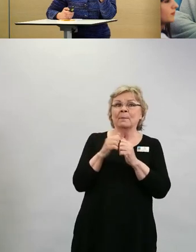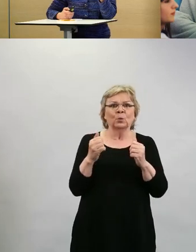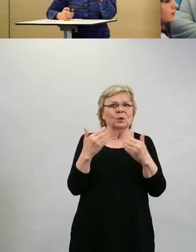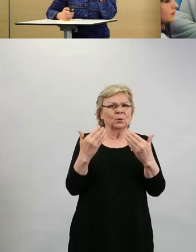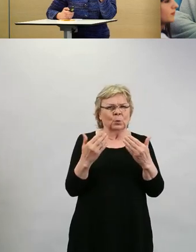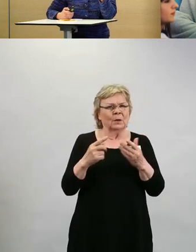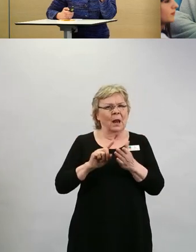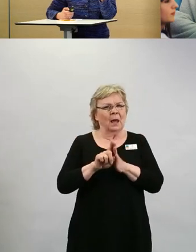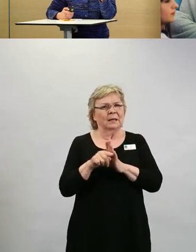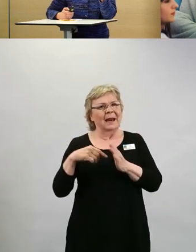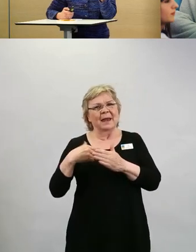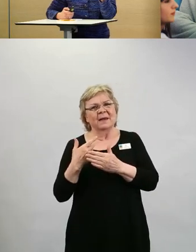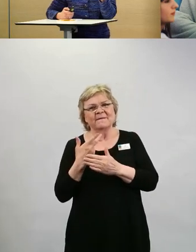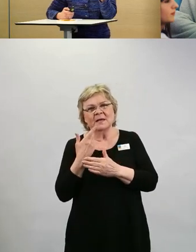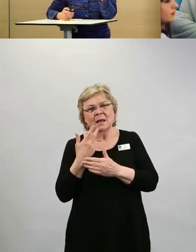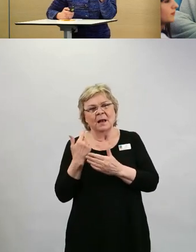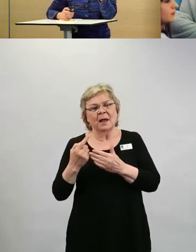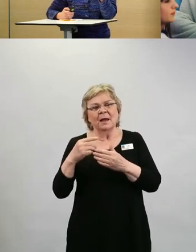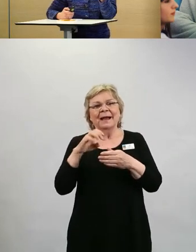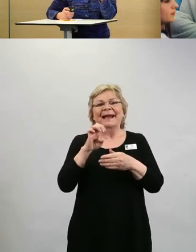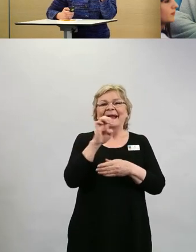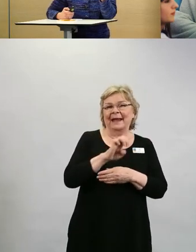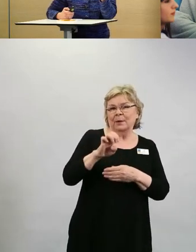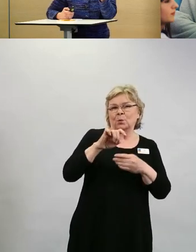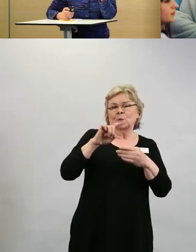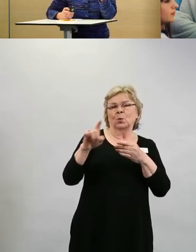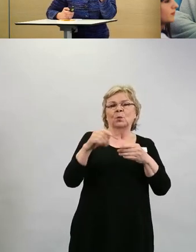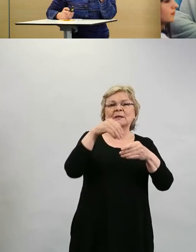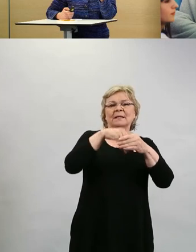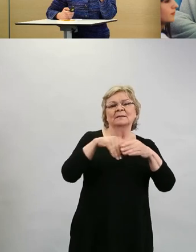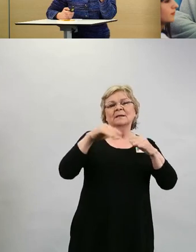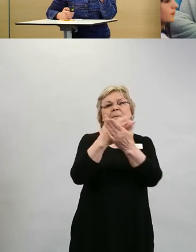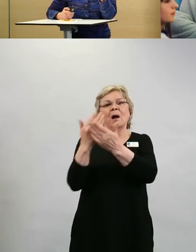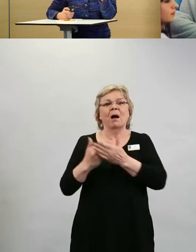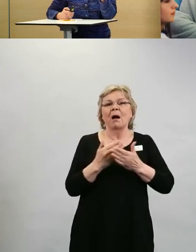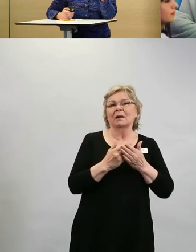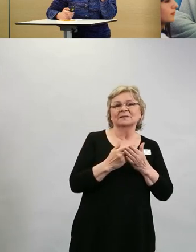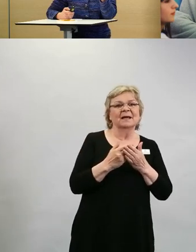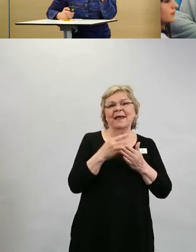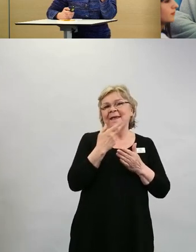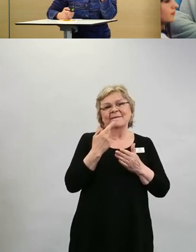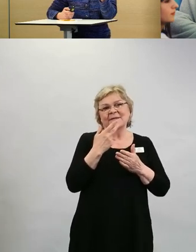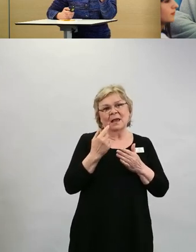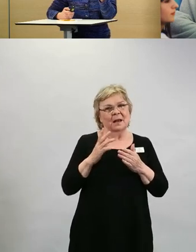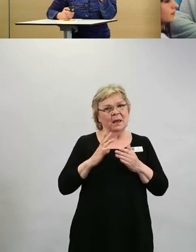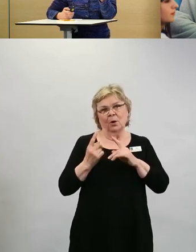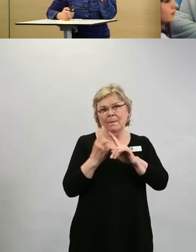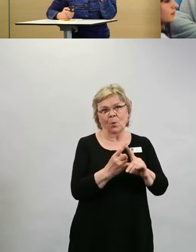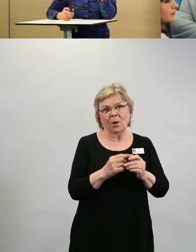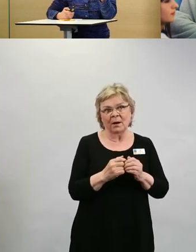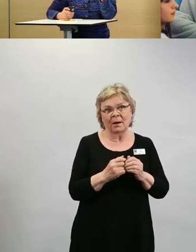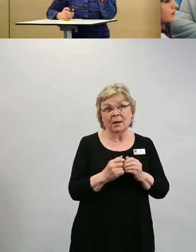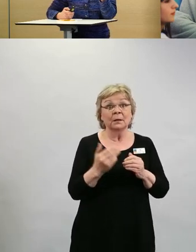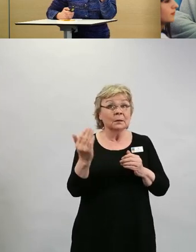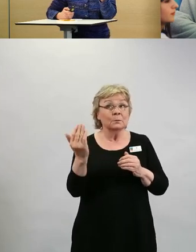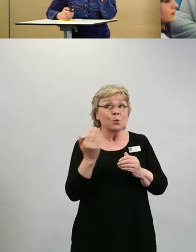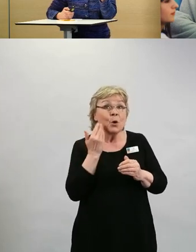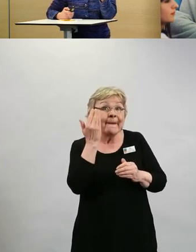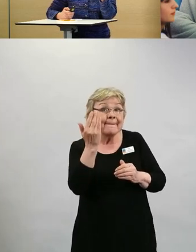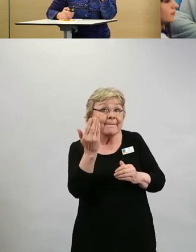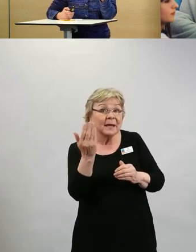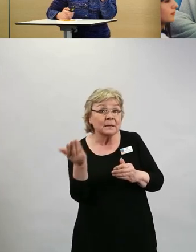jäsenmaiden yhteisessä rokoteportfoliossa. Tuleeko se sinne, on vielä ennenaikaista sanoa.